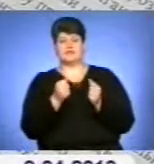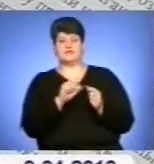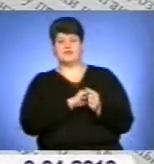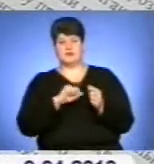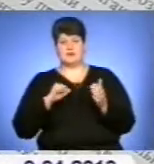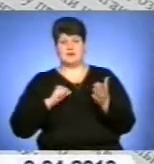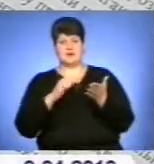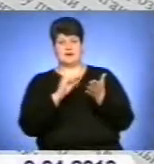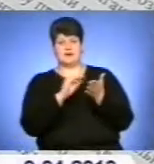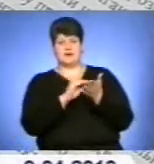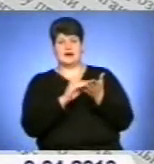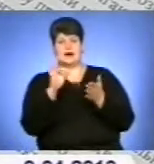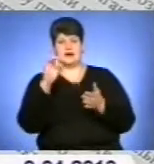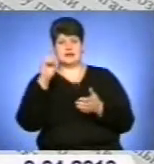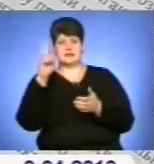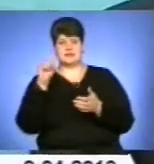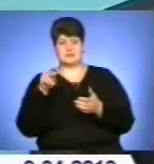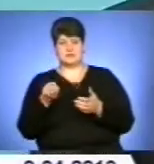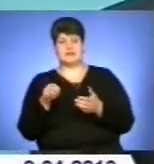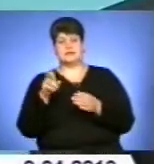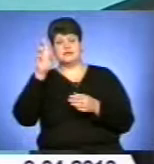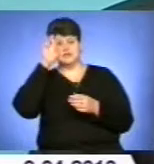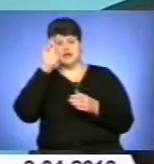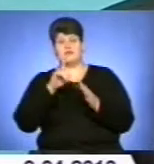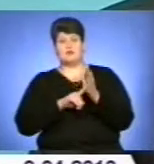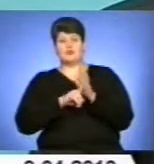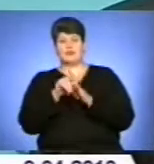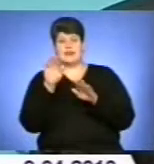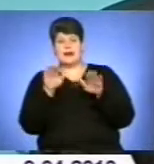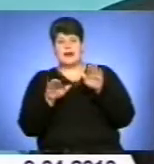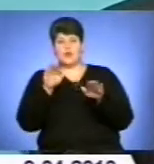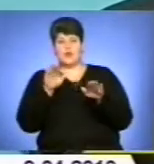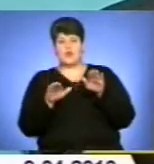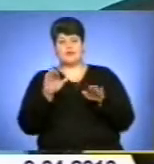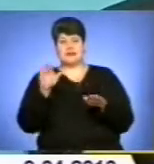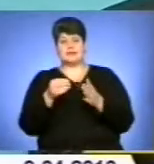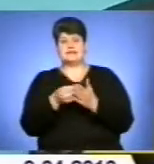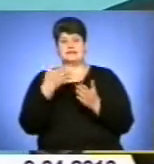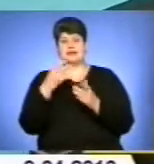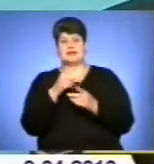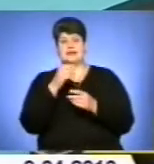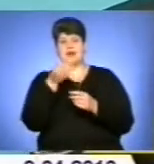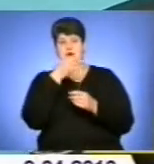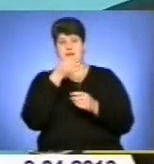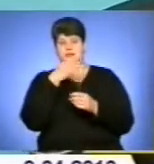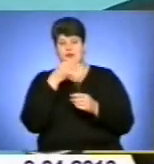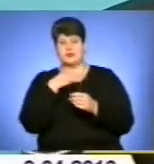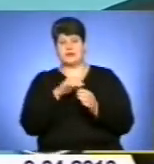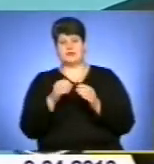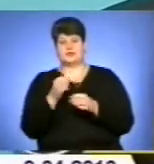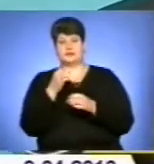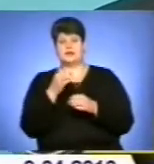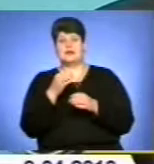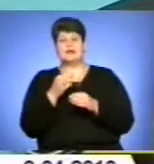лікаря, наголошують медики. Держава почала регулювати ціни на медикаменти, на лікарські засоби.